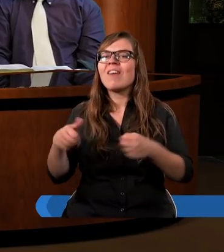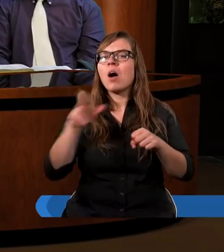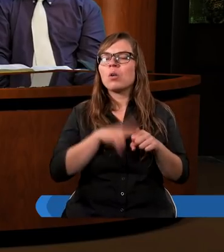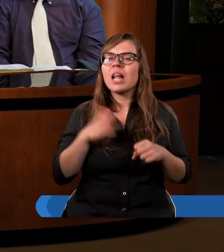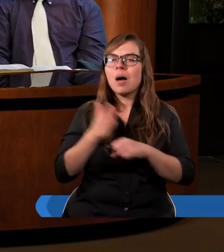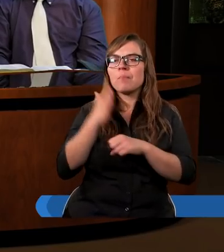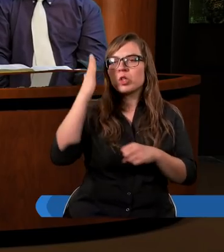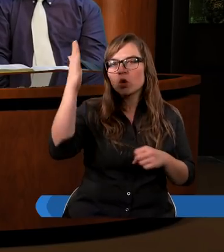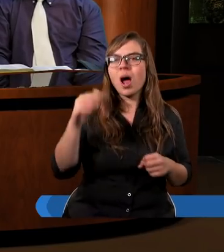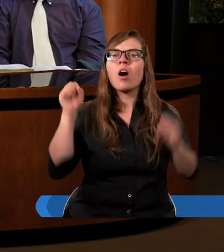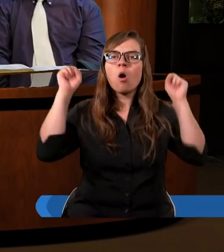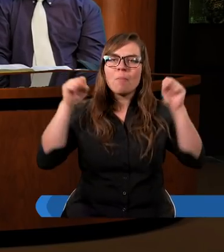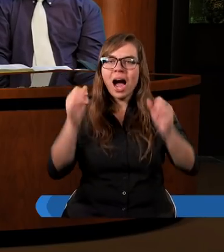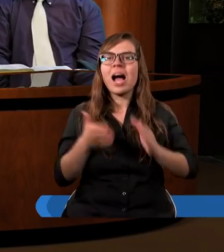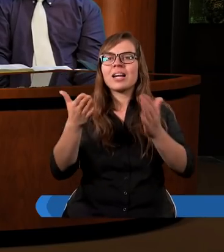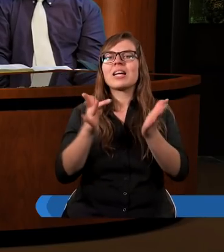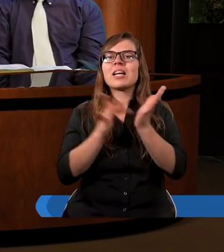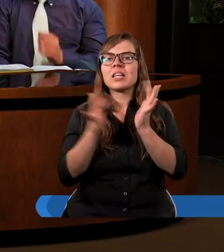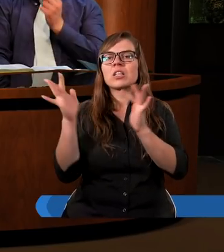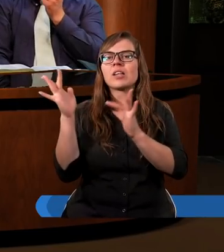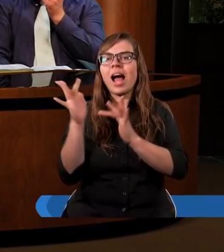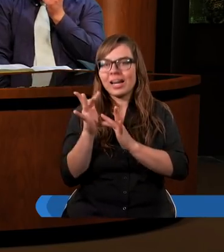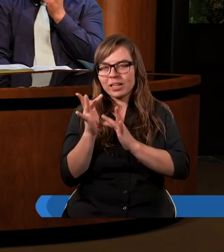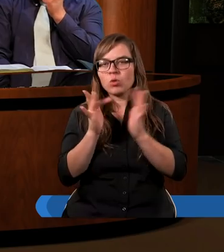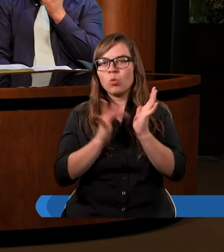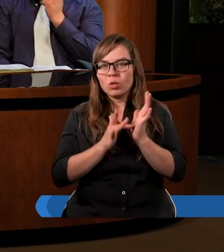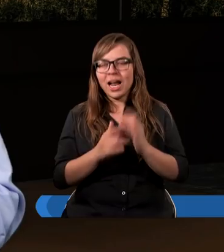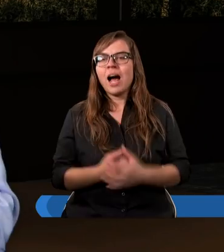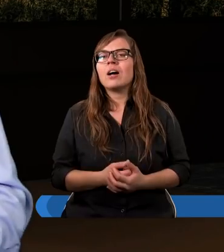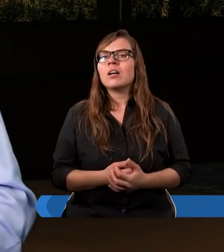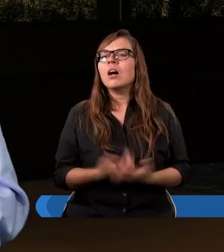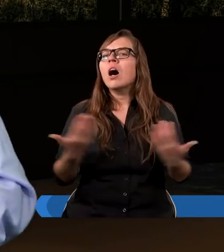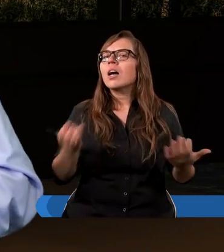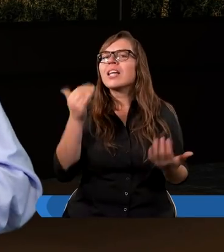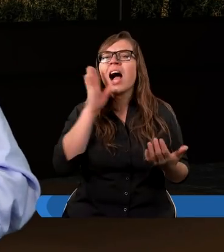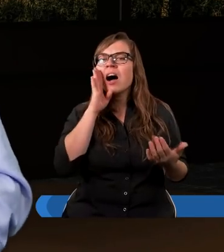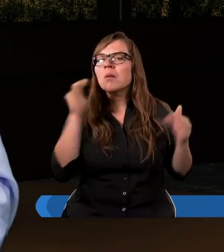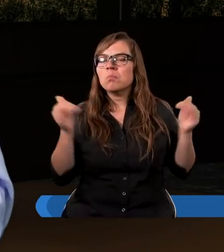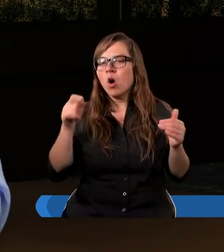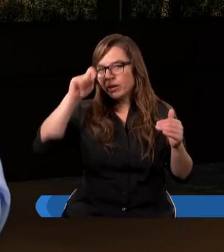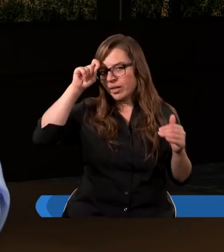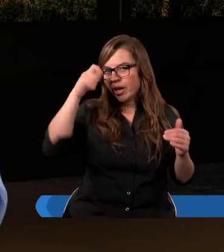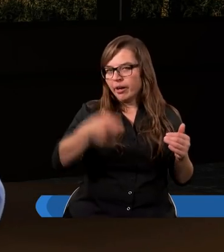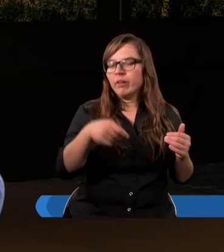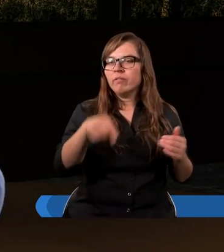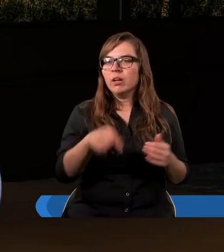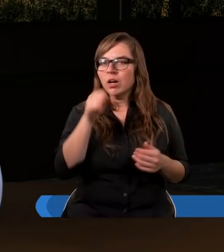przyszłego baranka Jezusa Chrystusa. Jak byśmy mogli nazwać